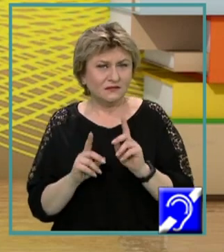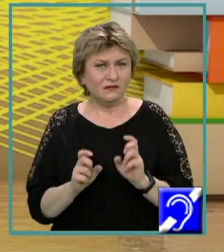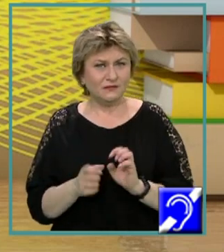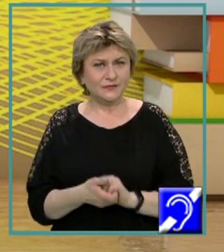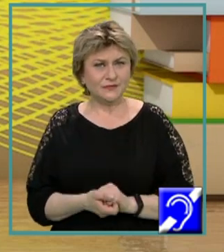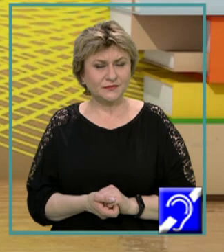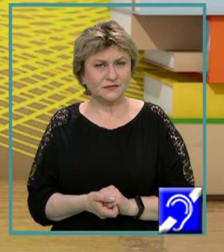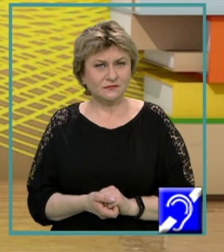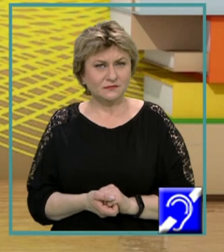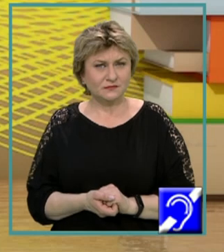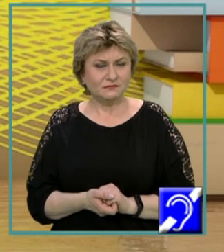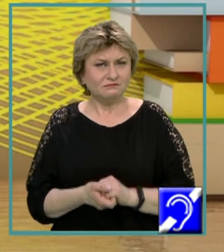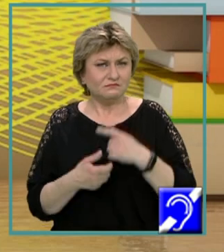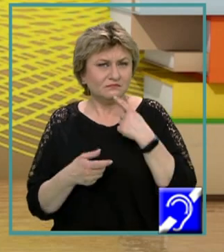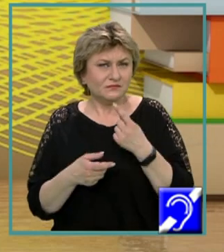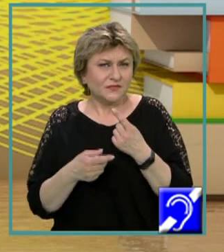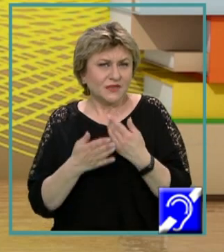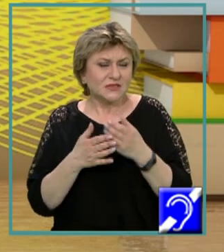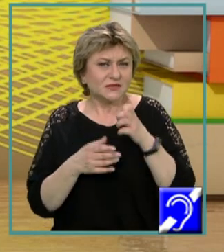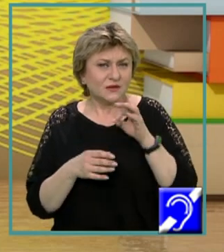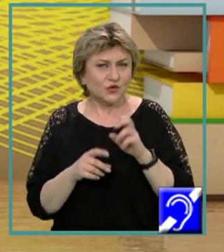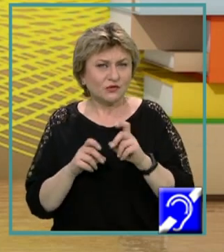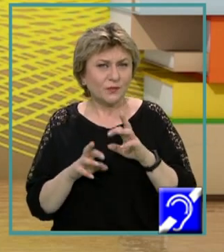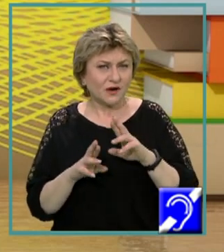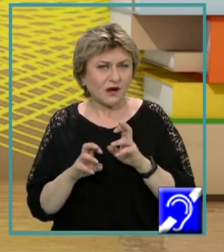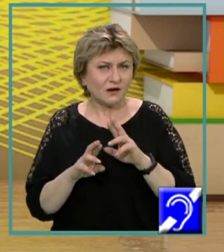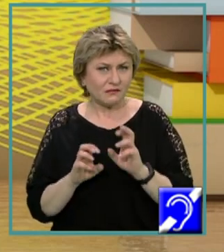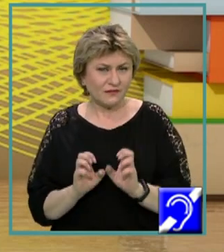compilator și de sistemul de operare,